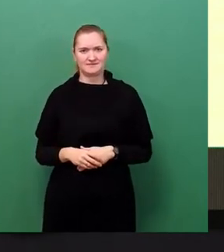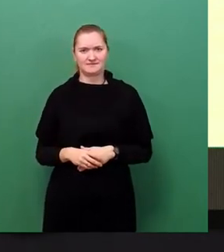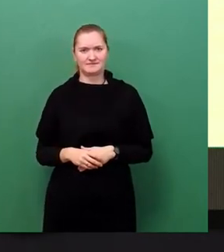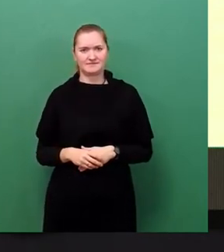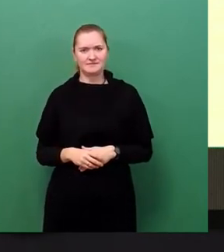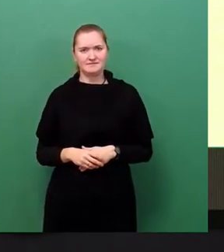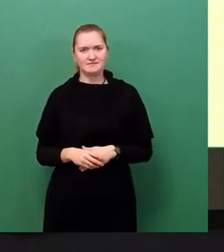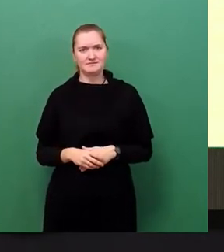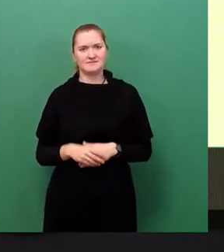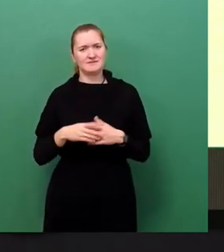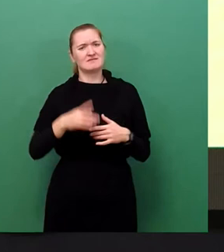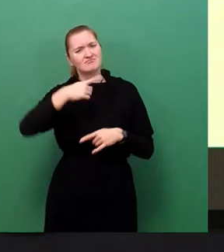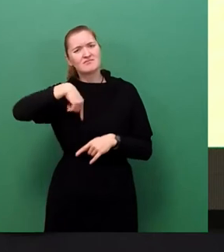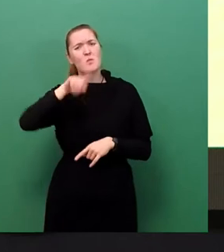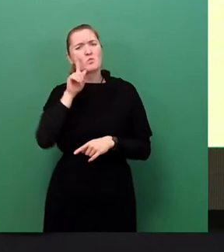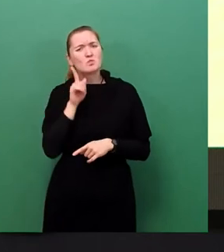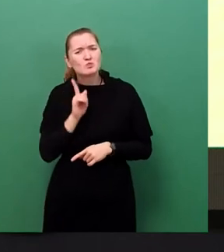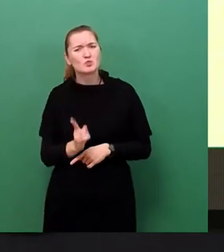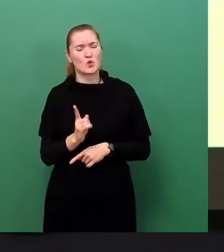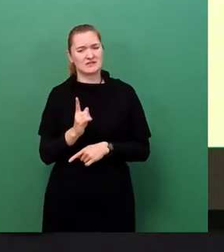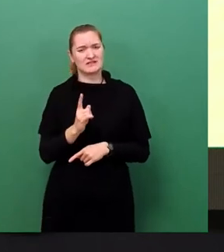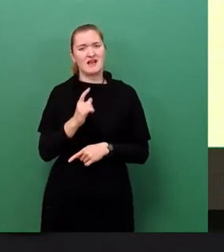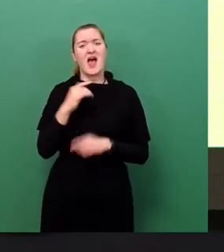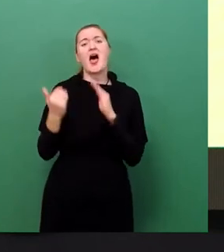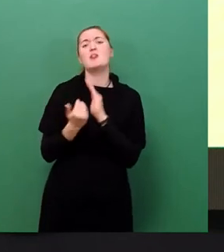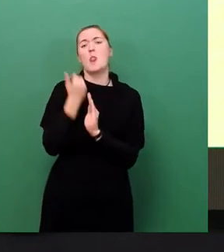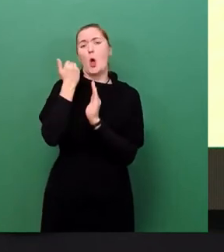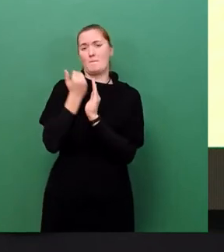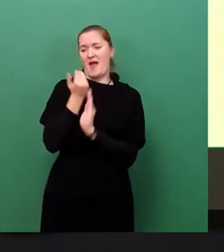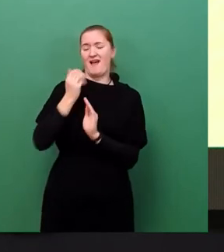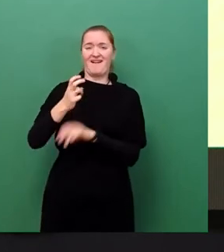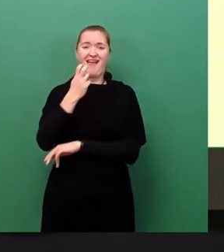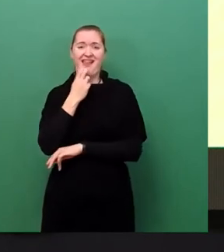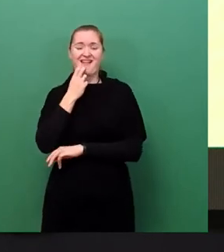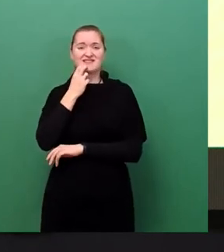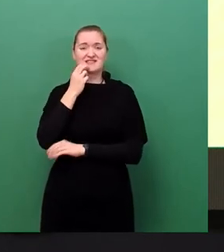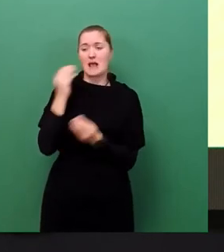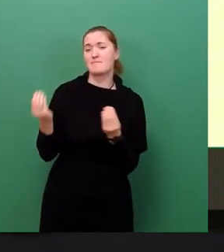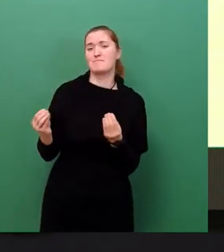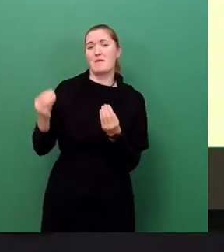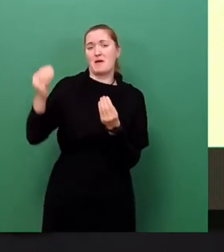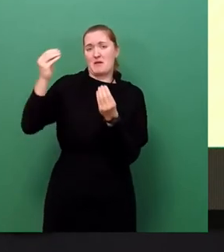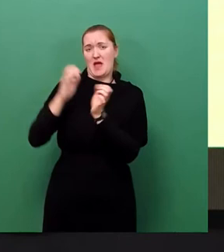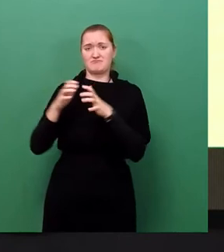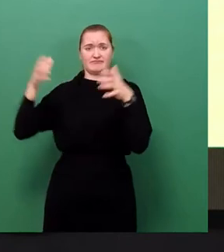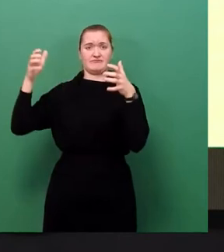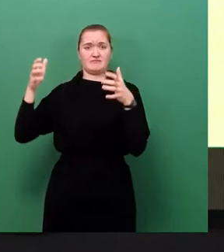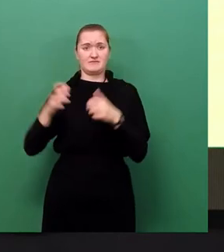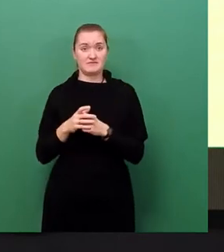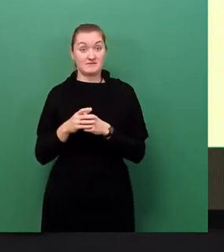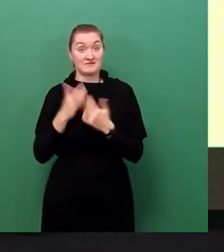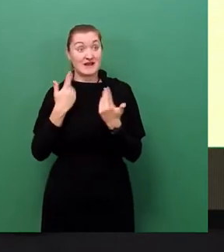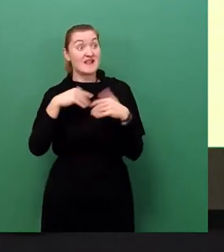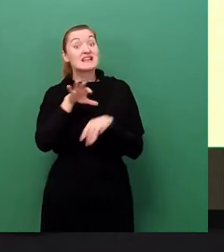Wir müssen also massiv die erneuerbaren Energien ausbauen, weil dann haben wir die Wertschöpfung, auch so ein Wort, was vielleicht die FDP verstehen